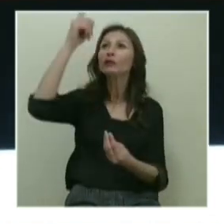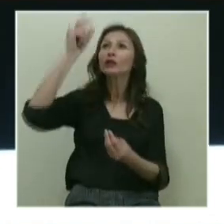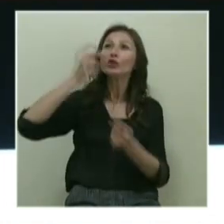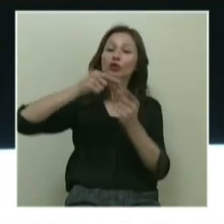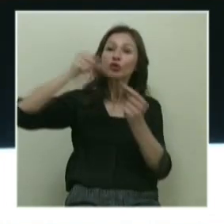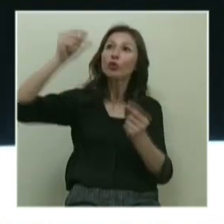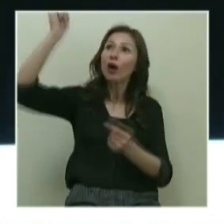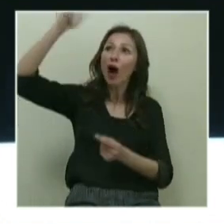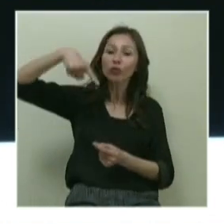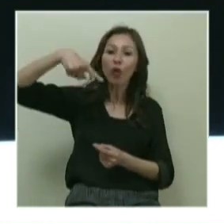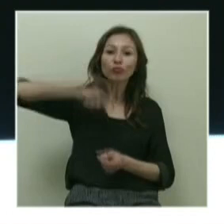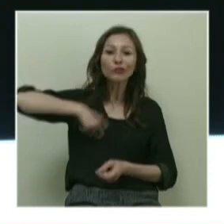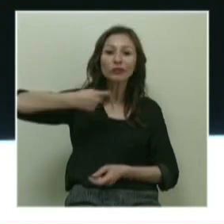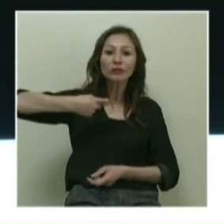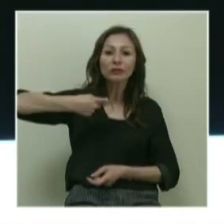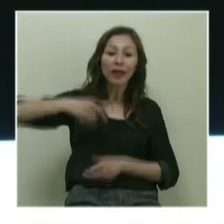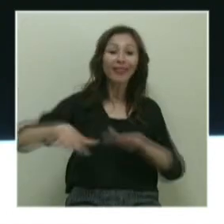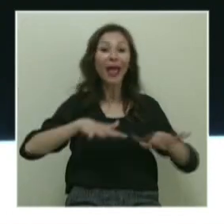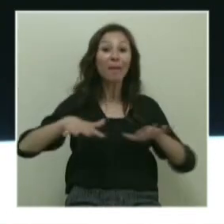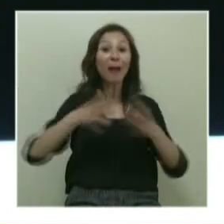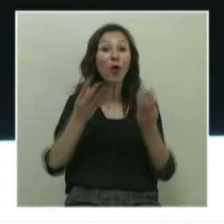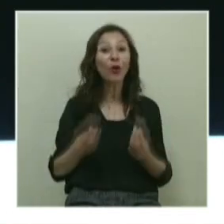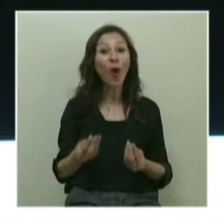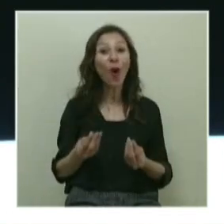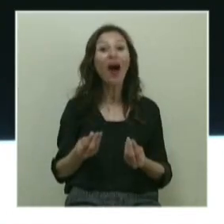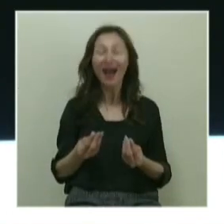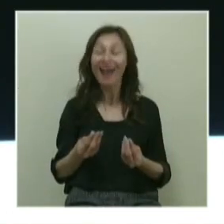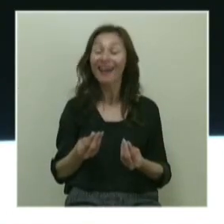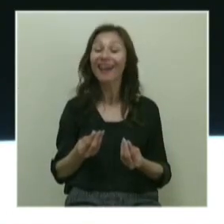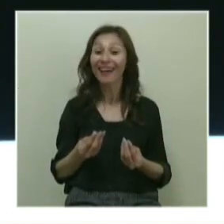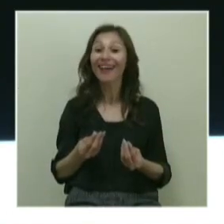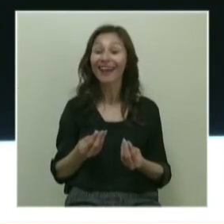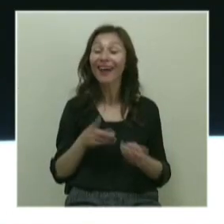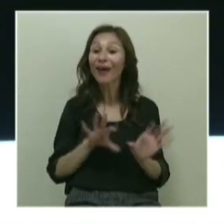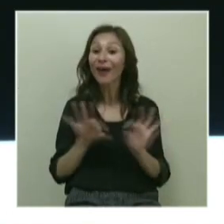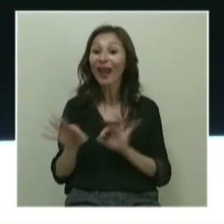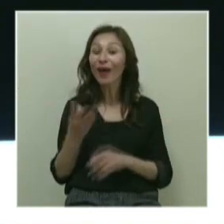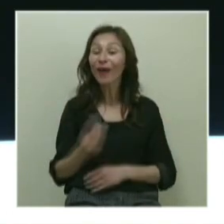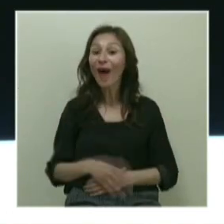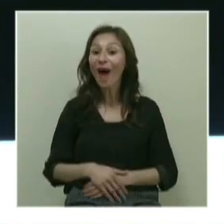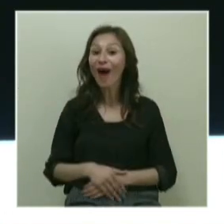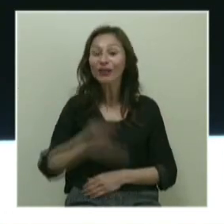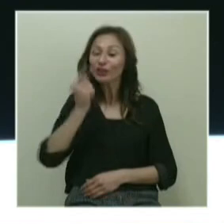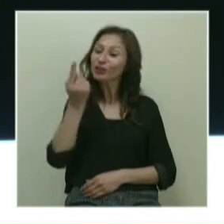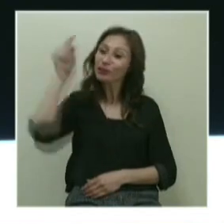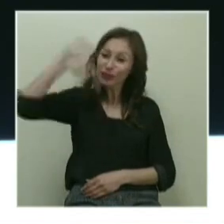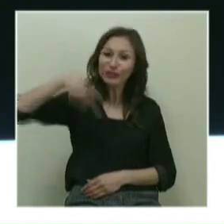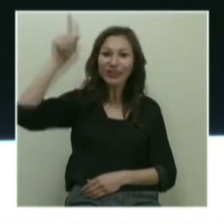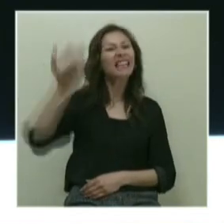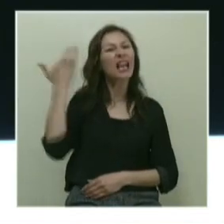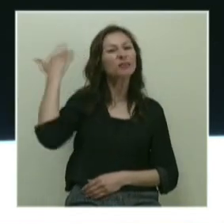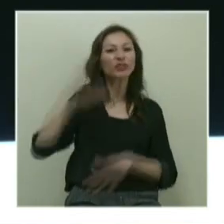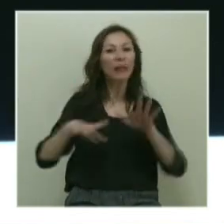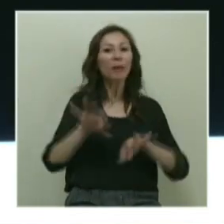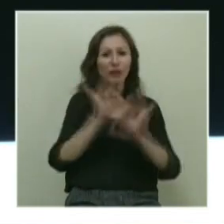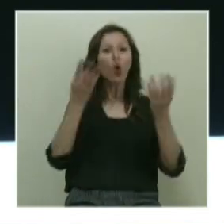atıyorlar yere, deprem oluyor. He he, öyle oluyor. Çubuklarla. Geçmişte hiç deprem olmadı